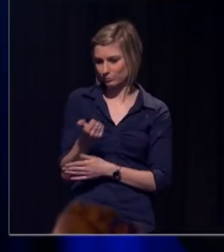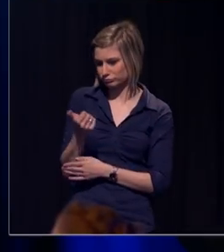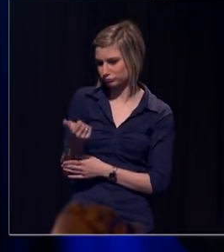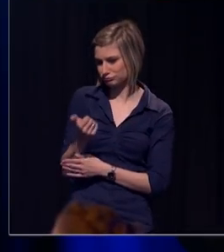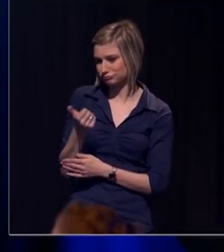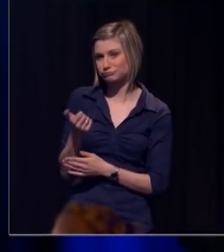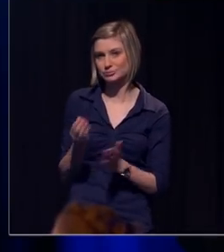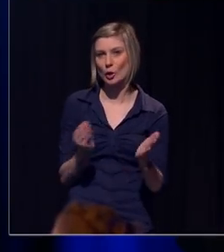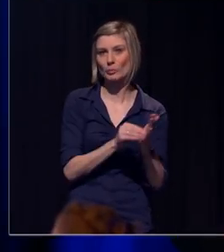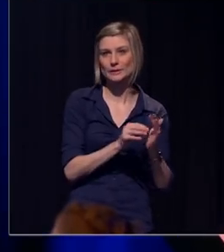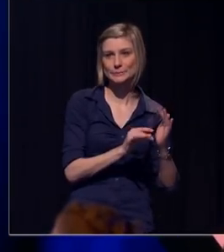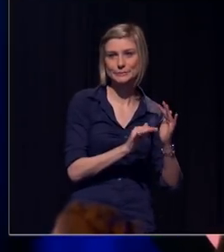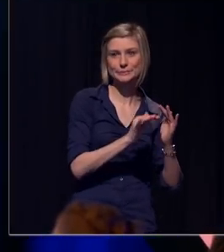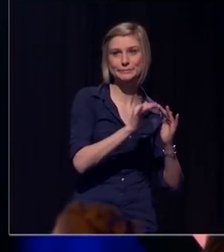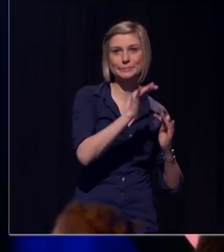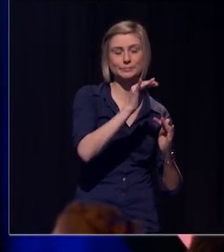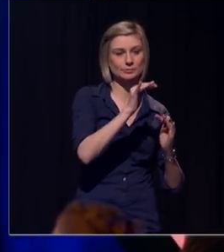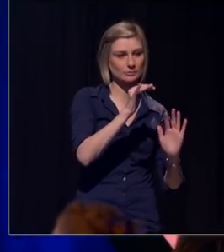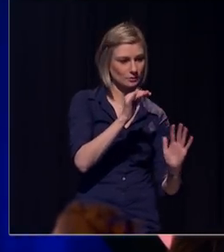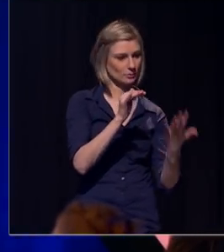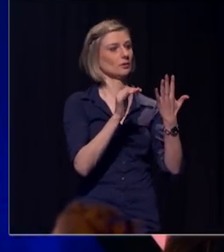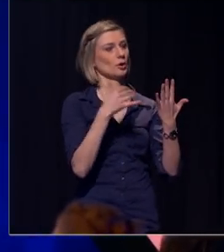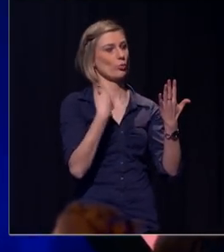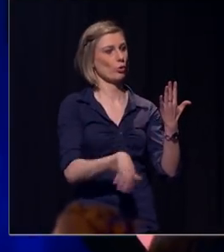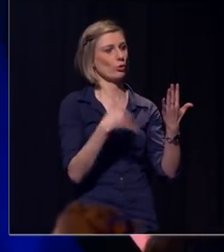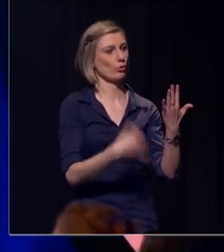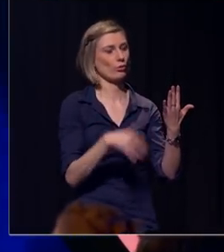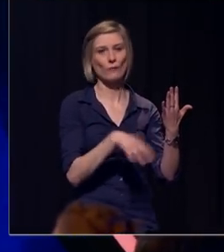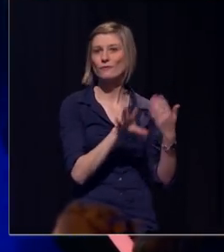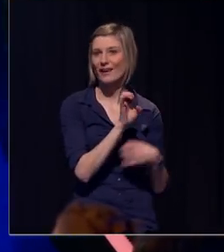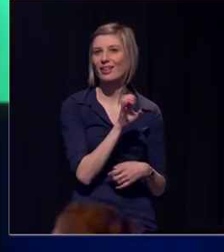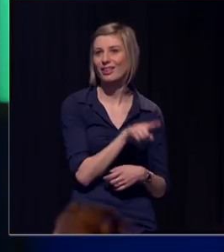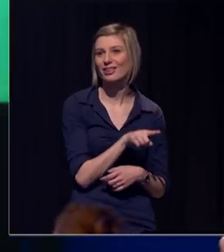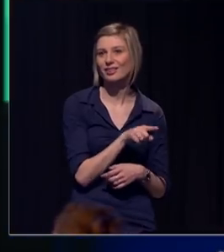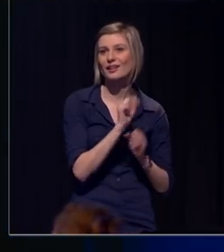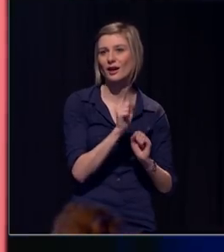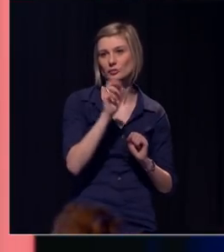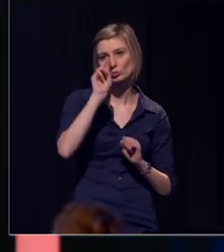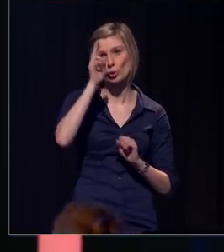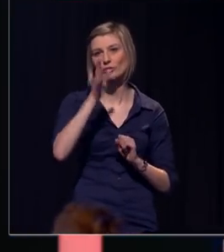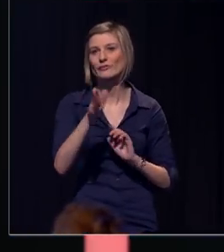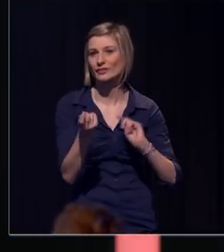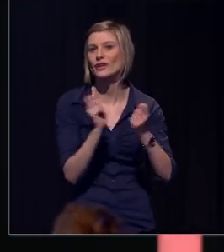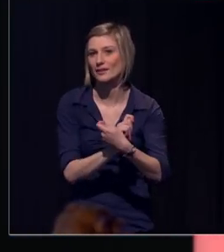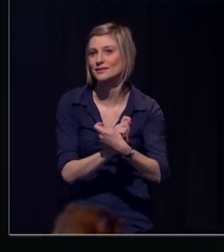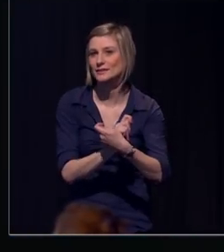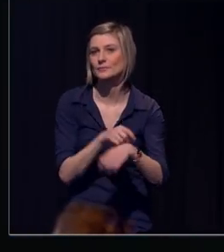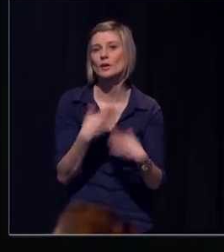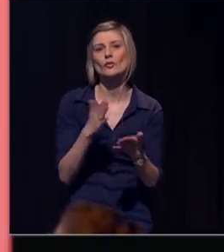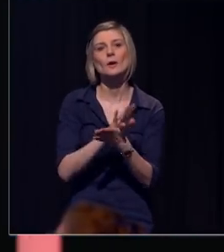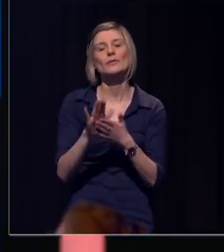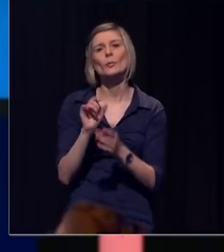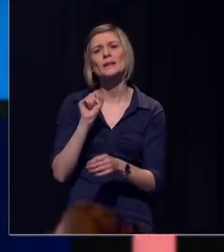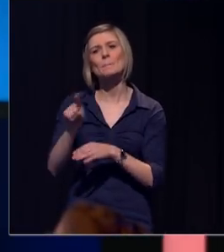confrontatie is vaak een goede trigger om je gewoontes te doorbreken. Een andere tip is dat je je mailmeldingen